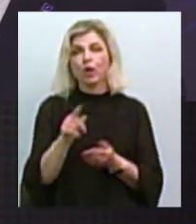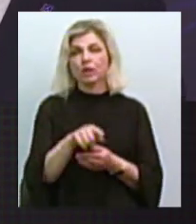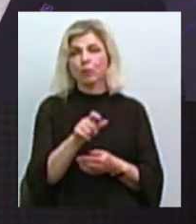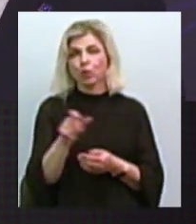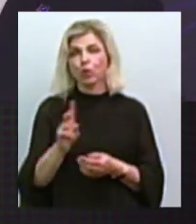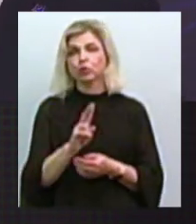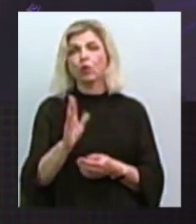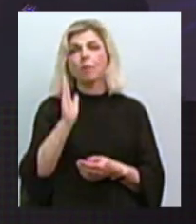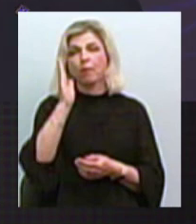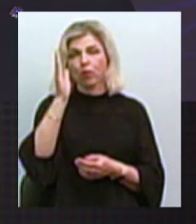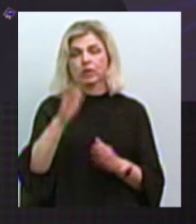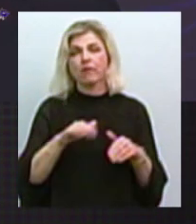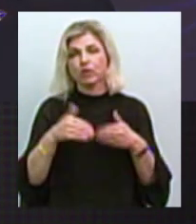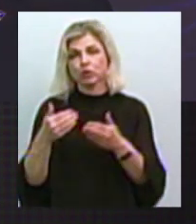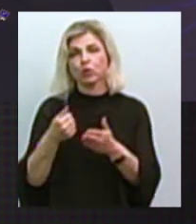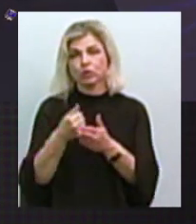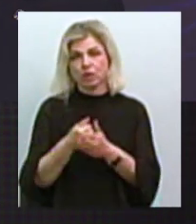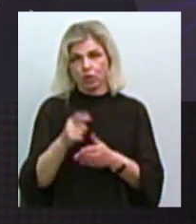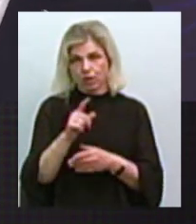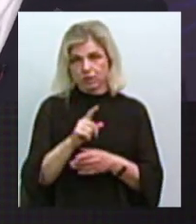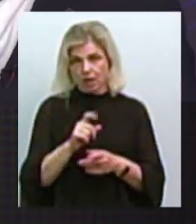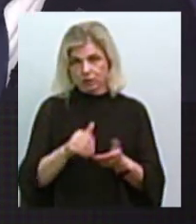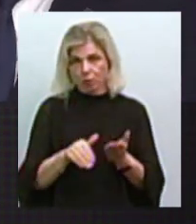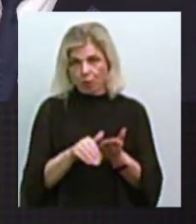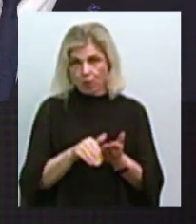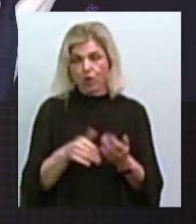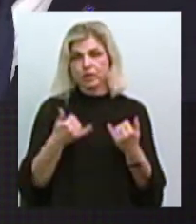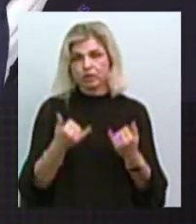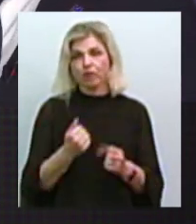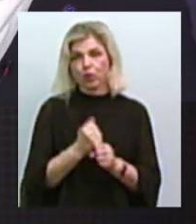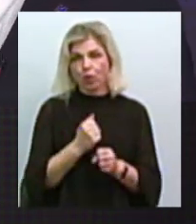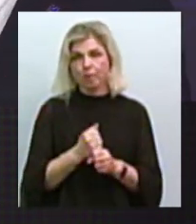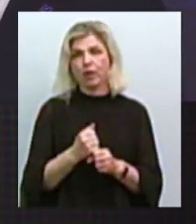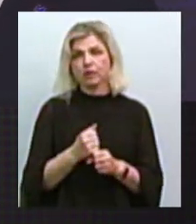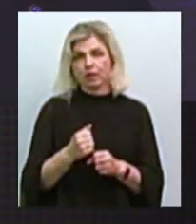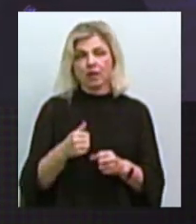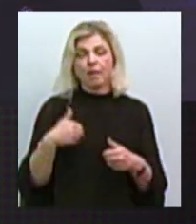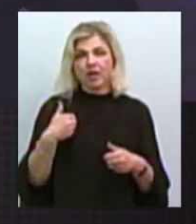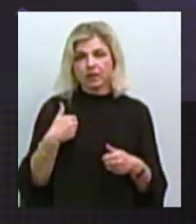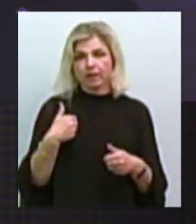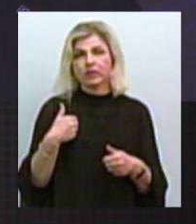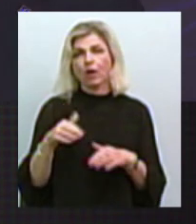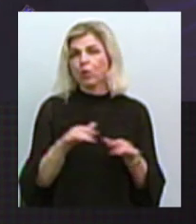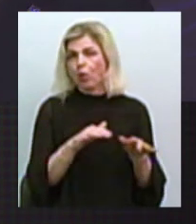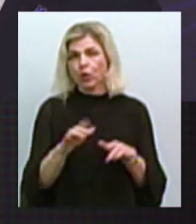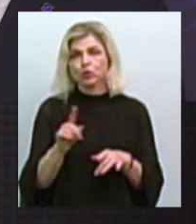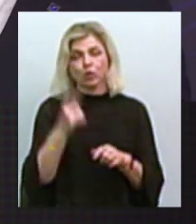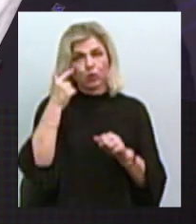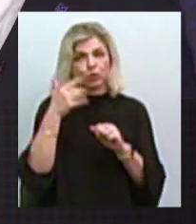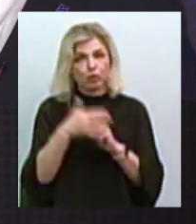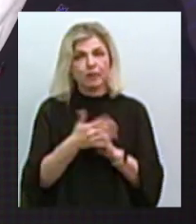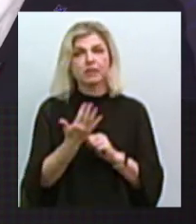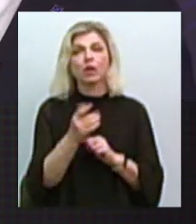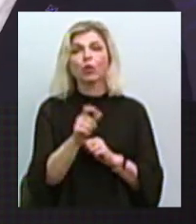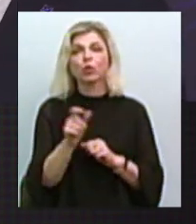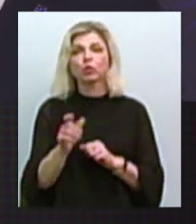майбутньому звернуться до нас за допомогою. Того сьогодні ми зробимо певні ефективні кроки для того, щоб зрозуміти, скільки